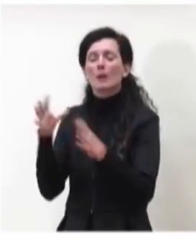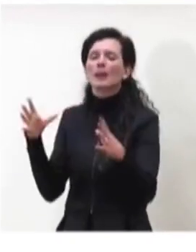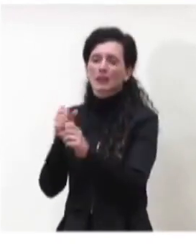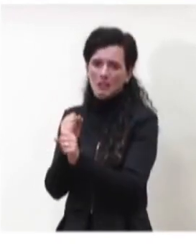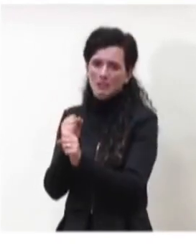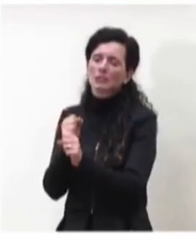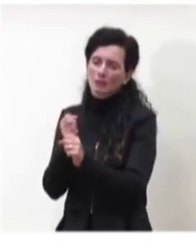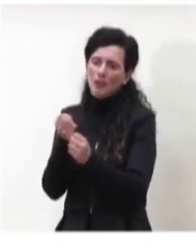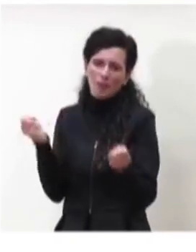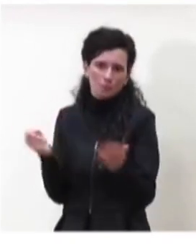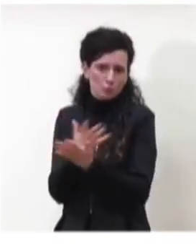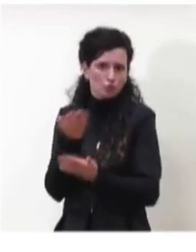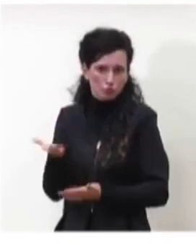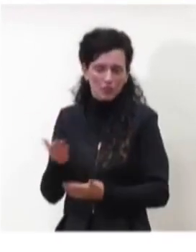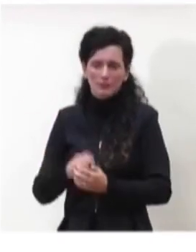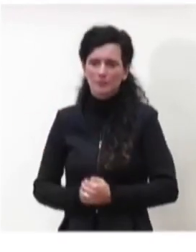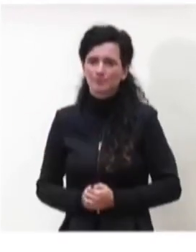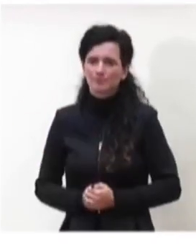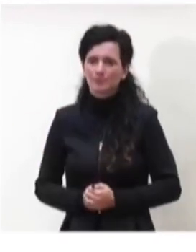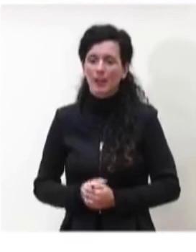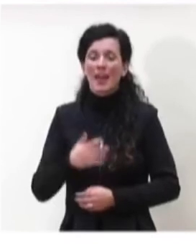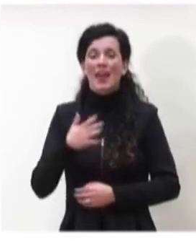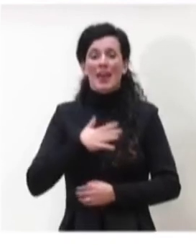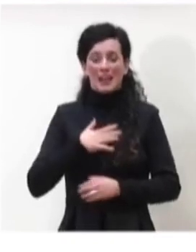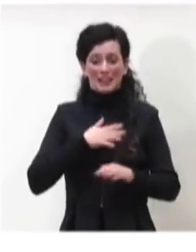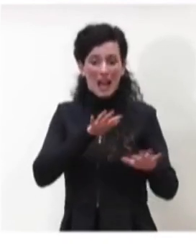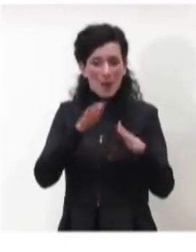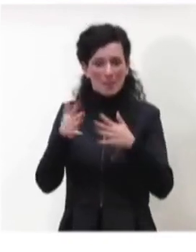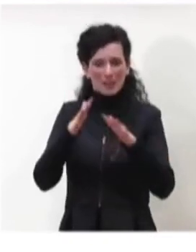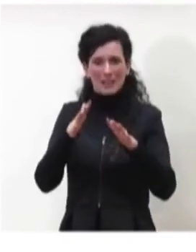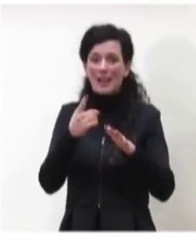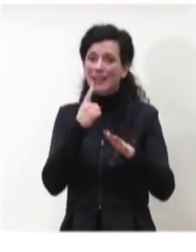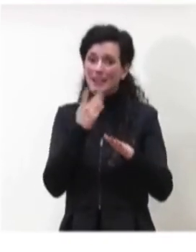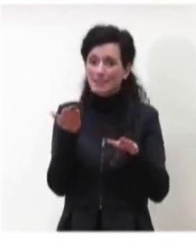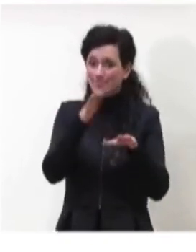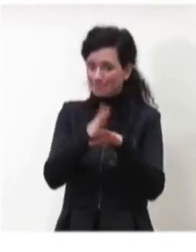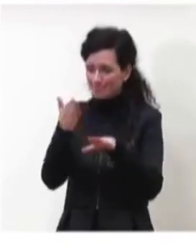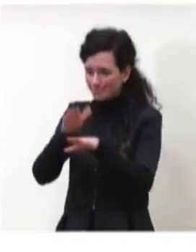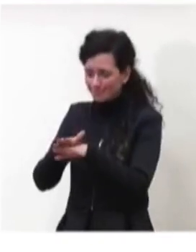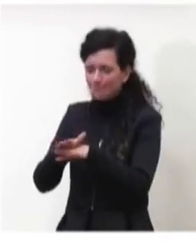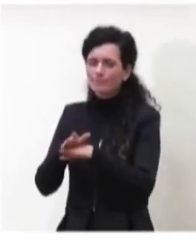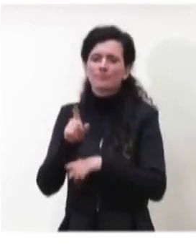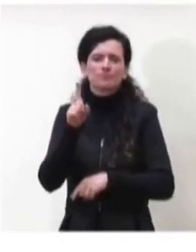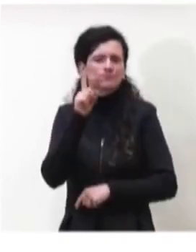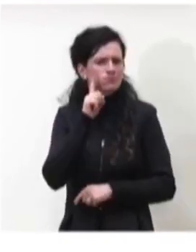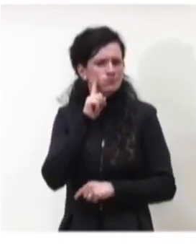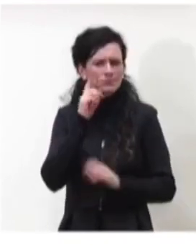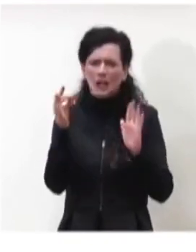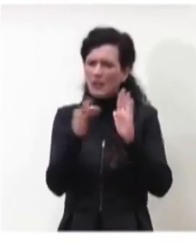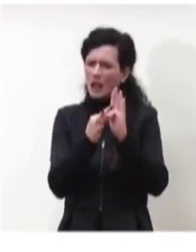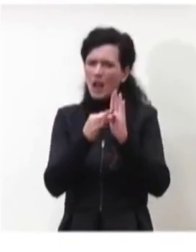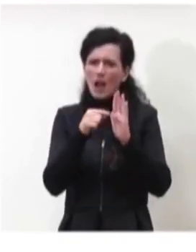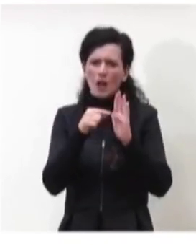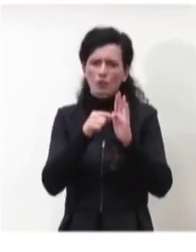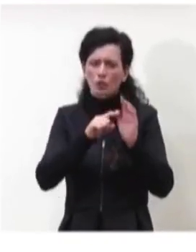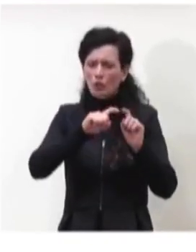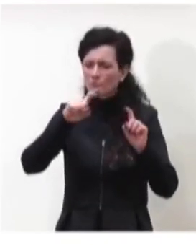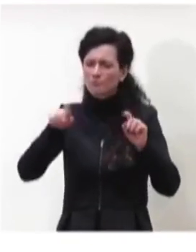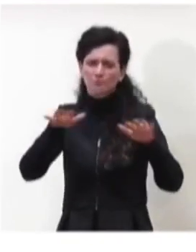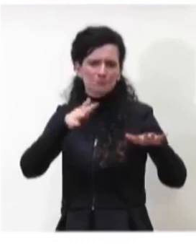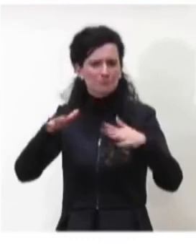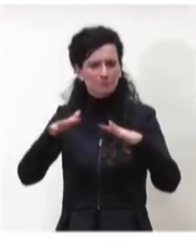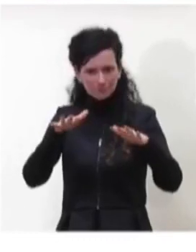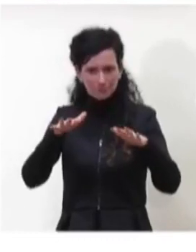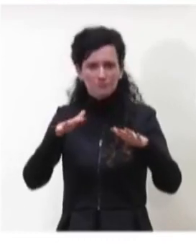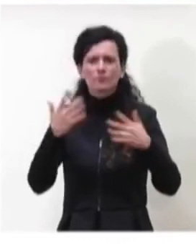L'età mediana di chi deccede purtroppo rimane costante, anche questo è un profilo che ormai ci caratterizza durante tutta